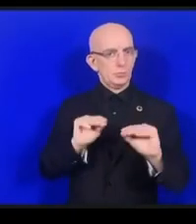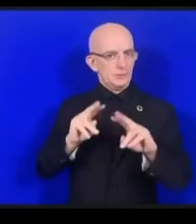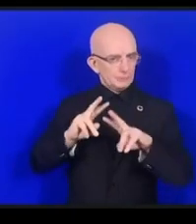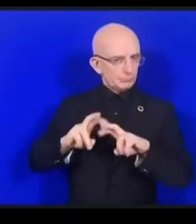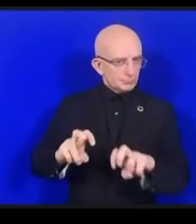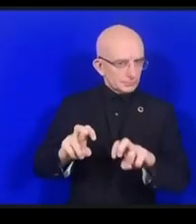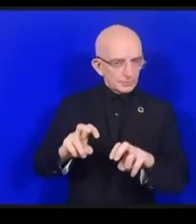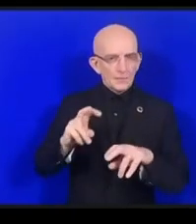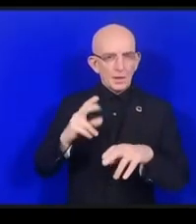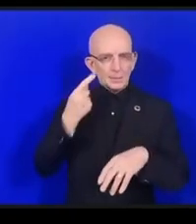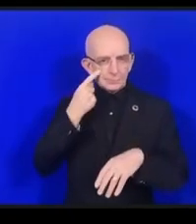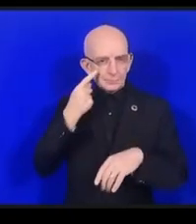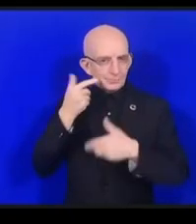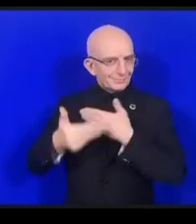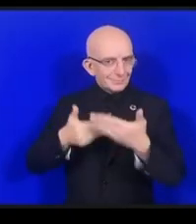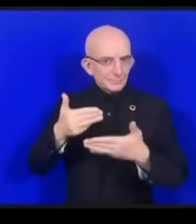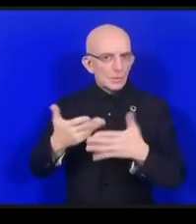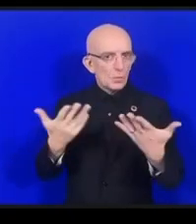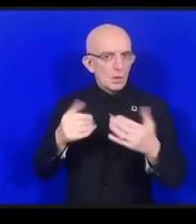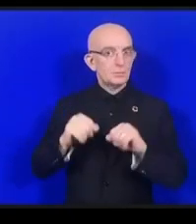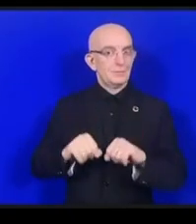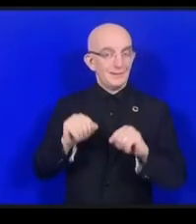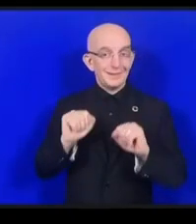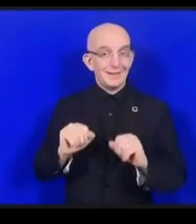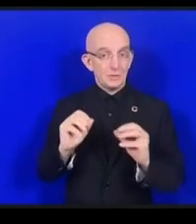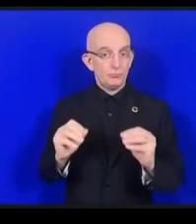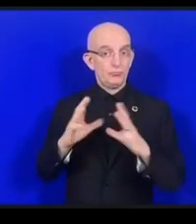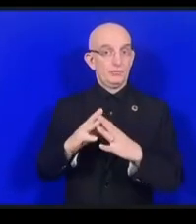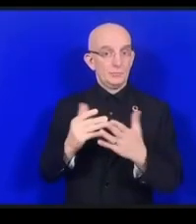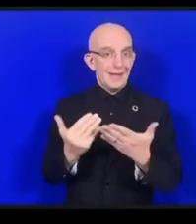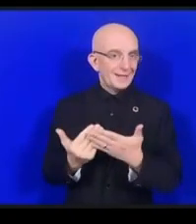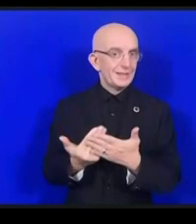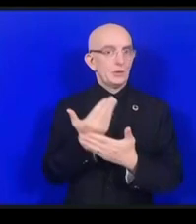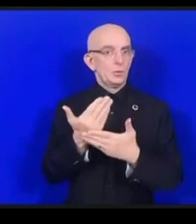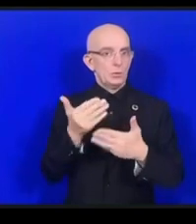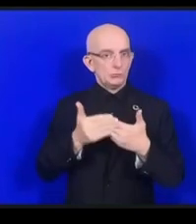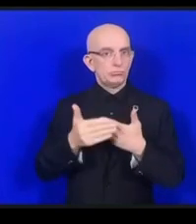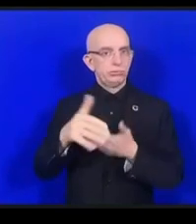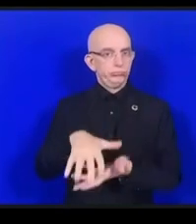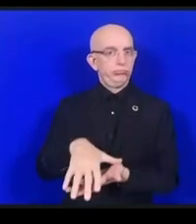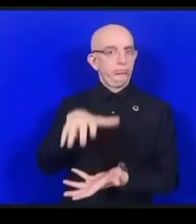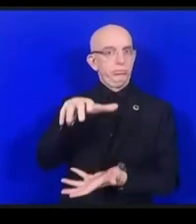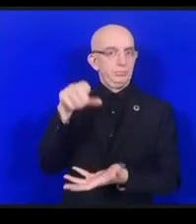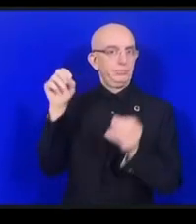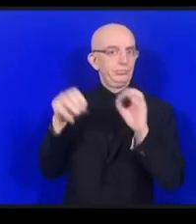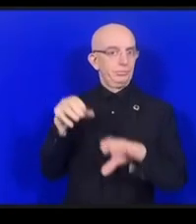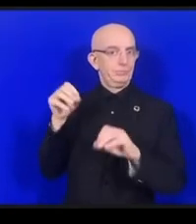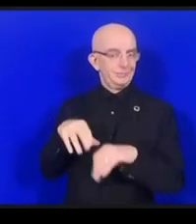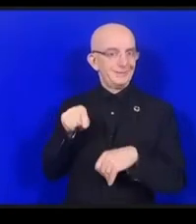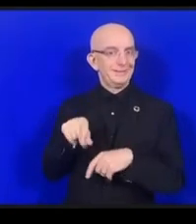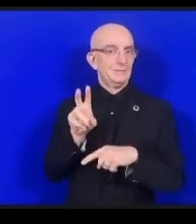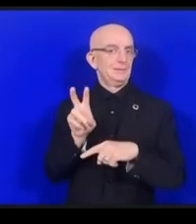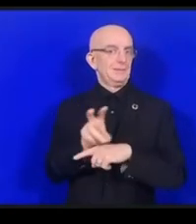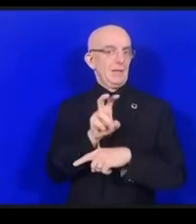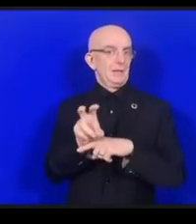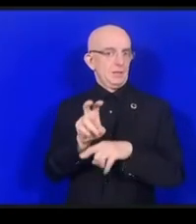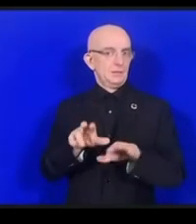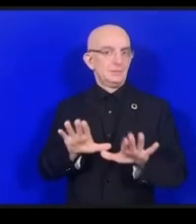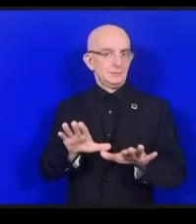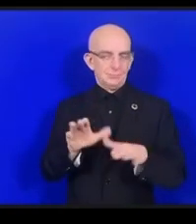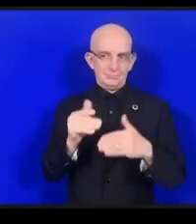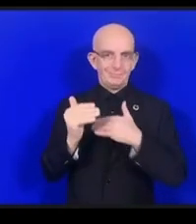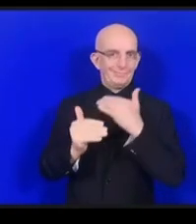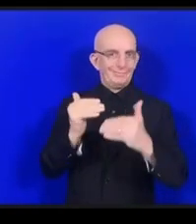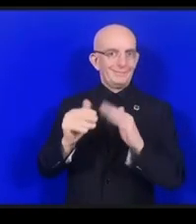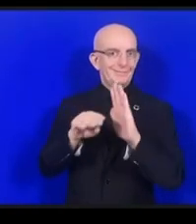準を作ってそして教育者がそれを使えるようにするそして業界の要件にも合うようなものを作る